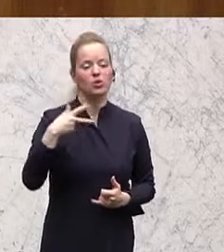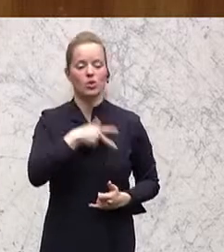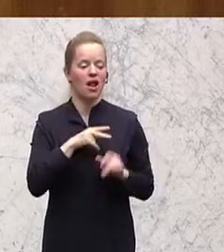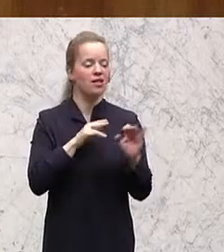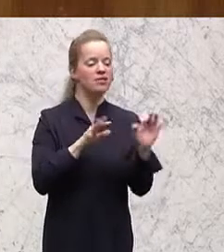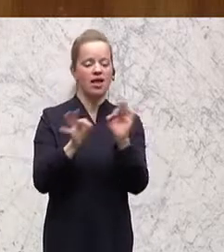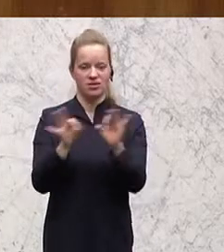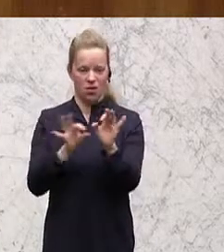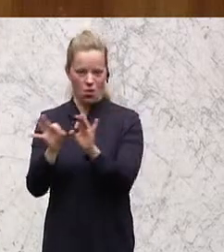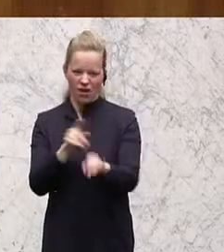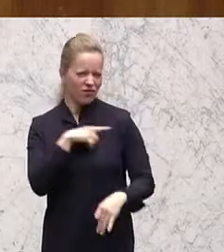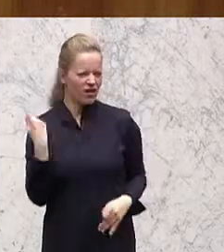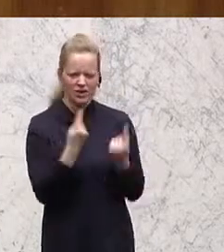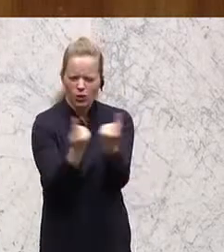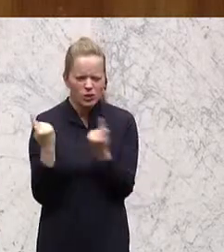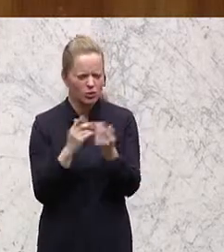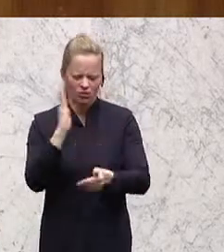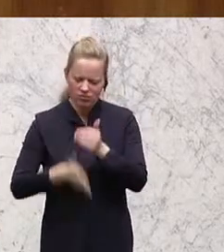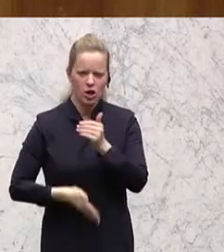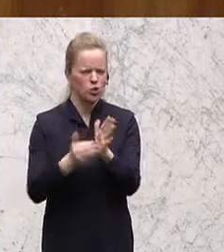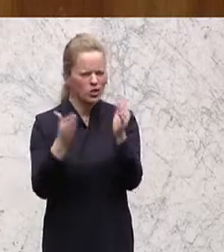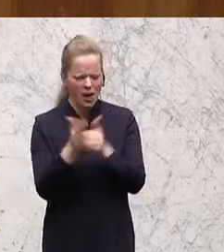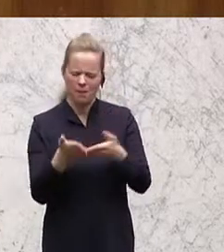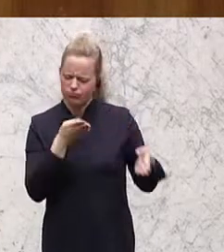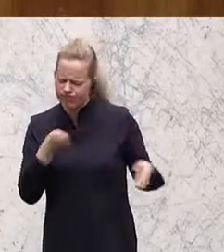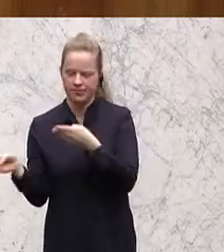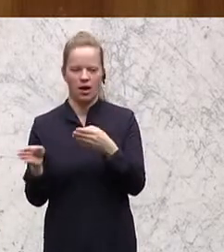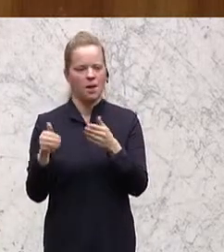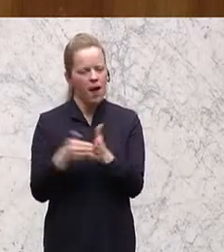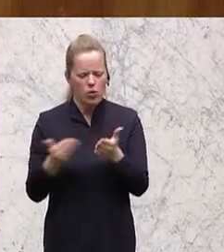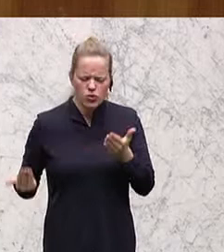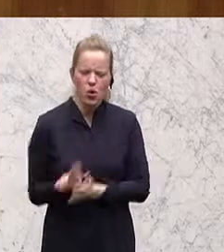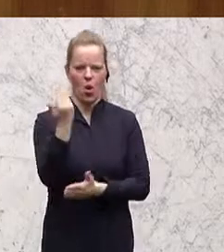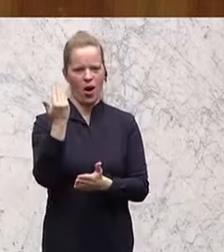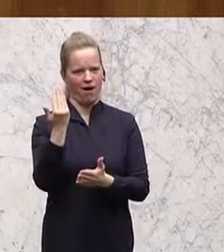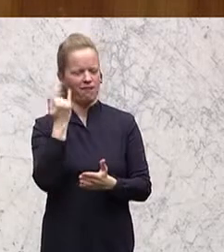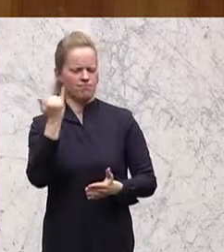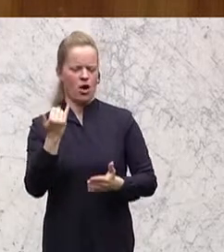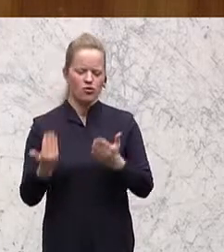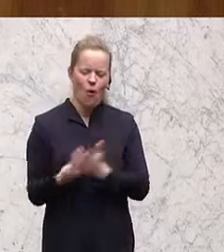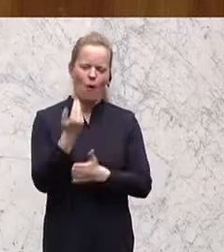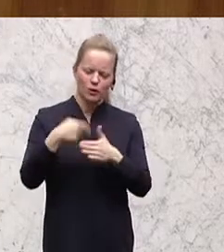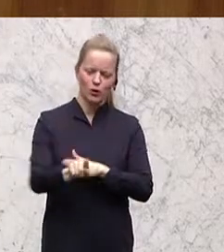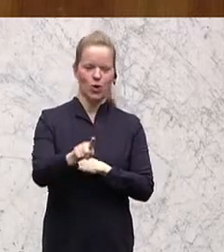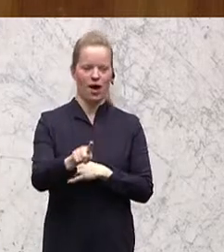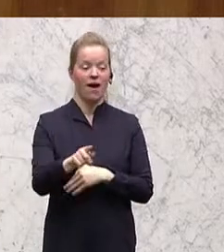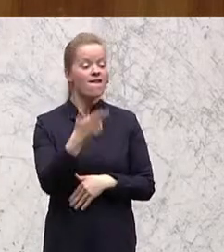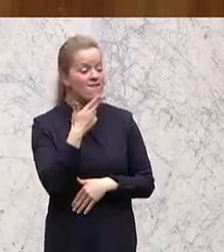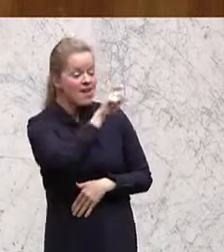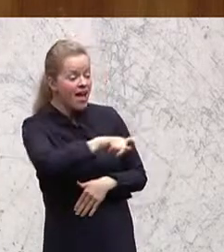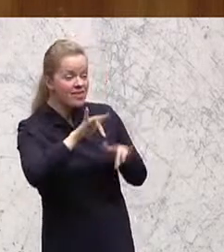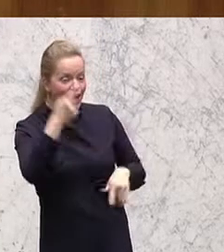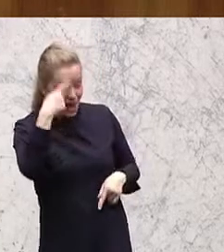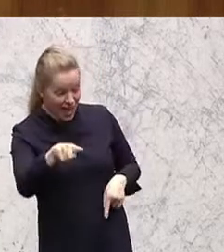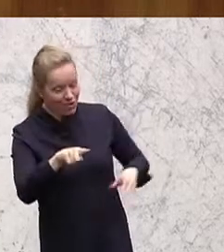beenden muss. Wir glauben, dass dieses System einfach gescheitert ist. Wir brauchen einen neuen Zugang, der es auch wirklich schafft, dass alle, die Talente haben,